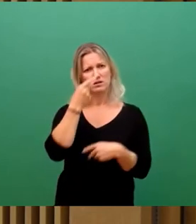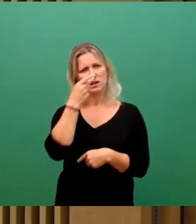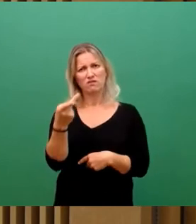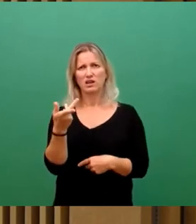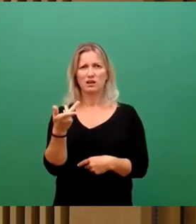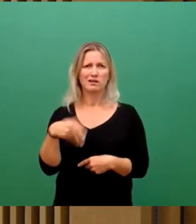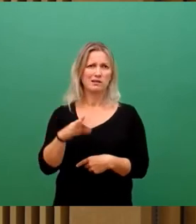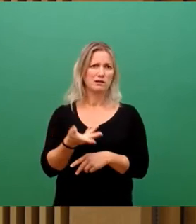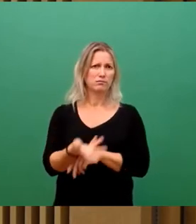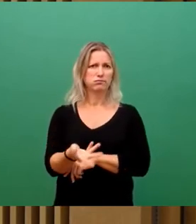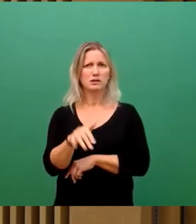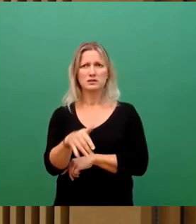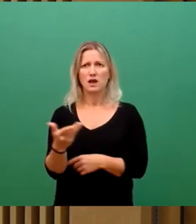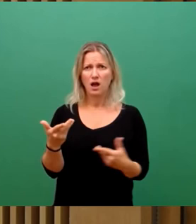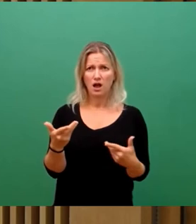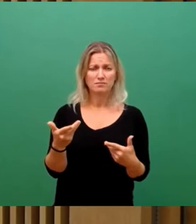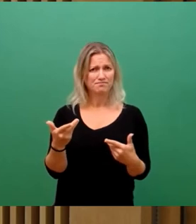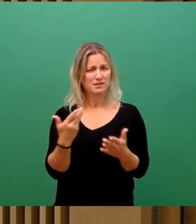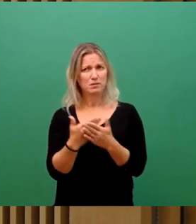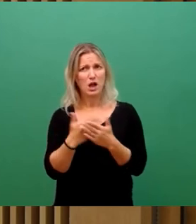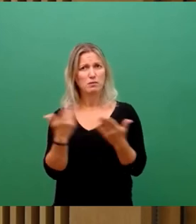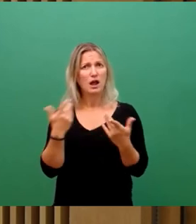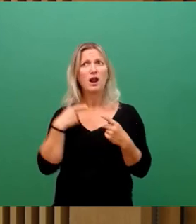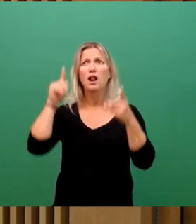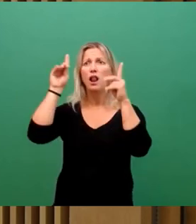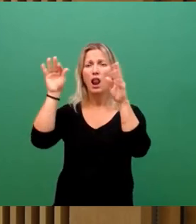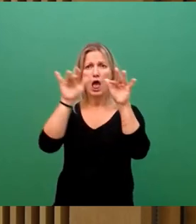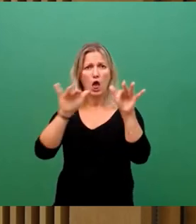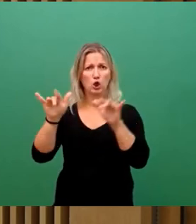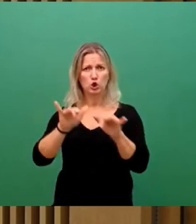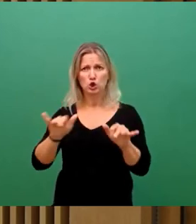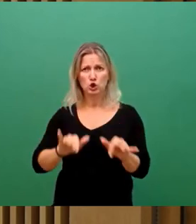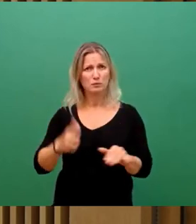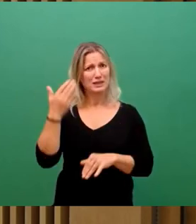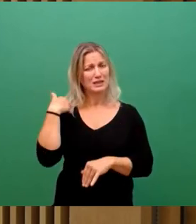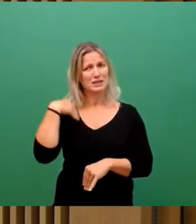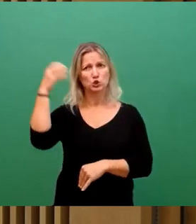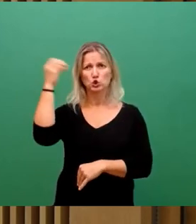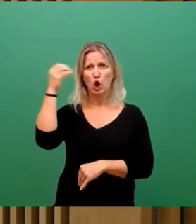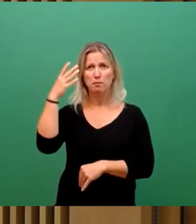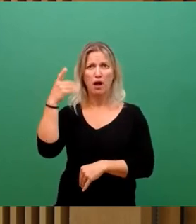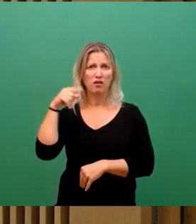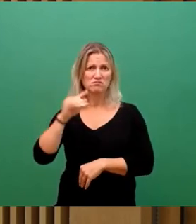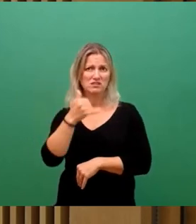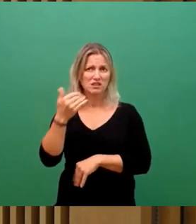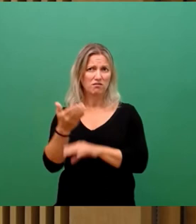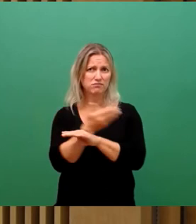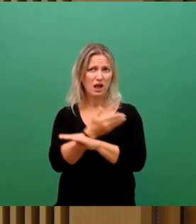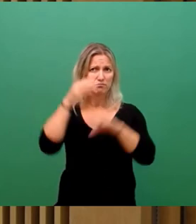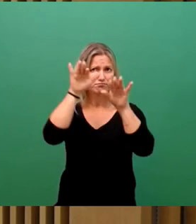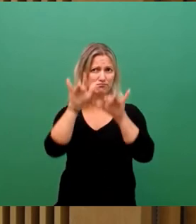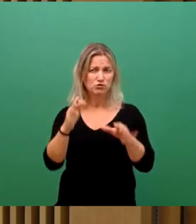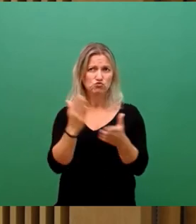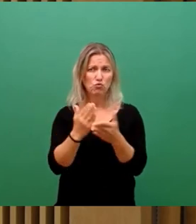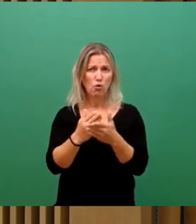Das hat man beispielsweise daran gesehen, dass das Laub, was im Sommer ja doch sehr zeitig dieses Jahr gefallen ist, nicht